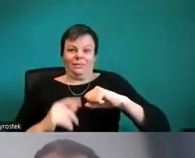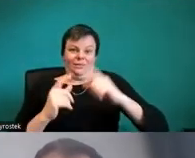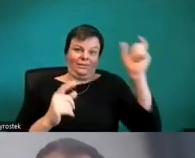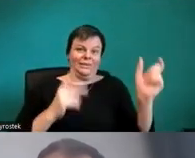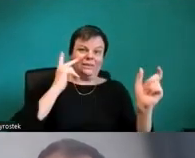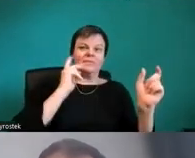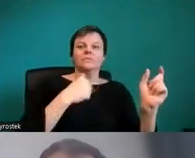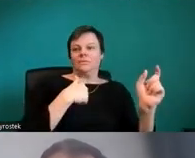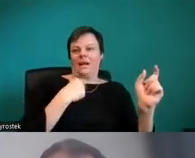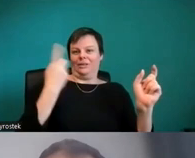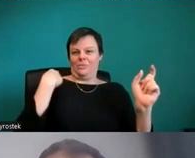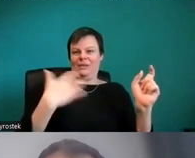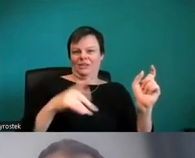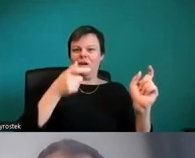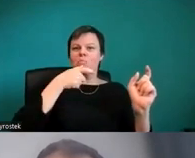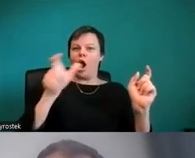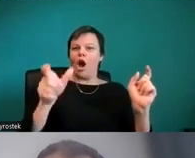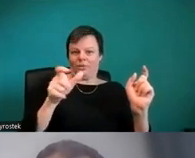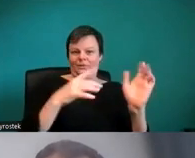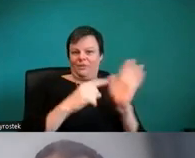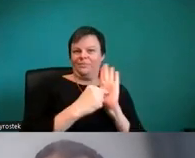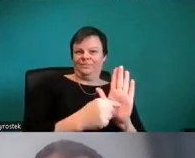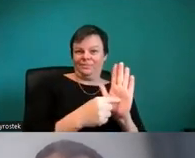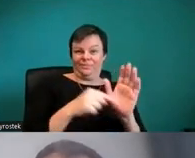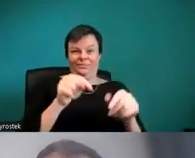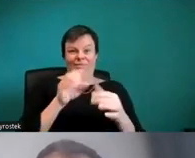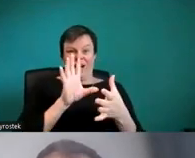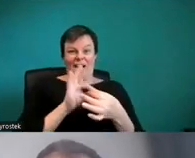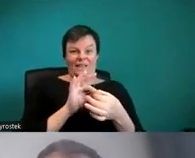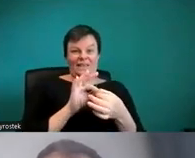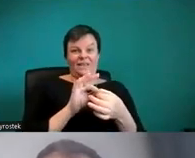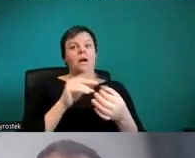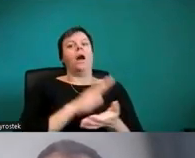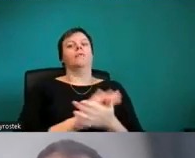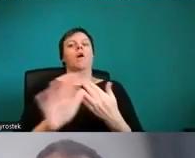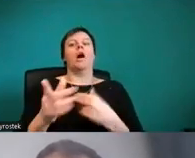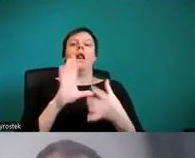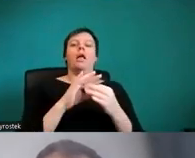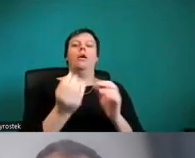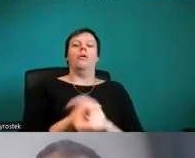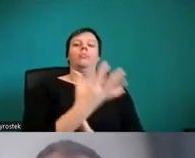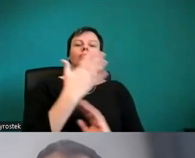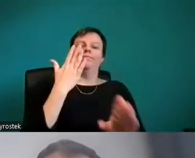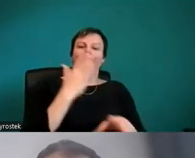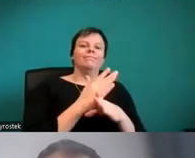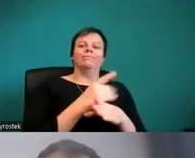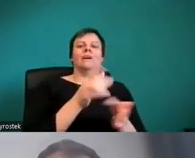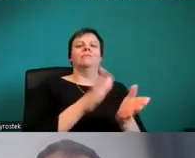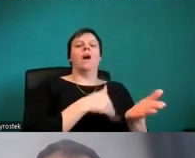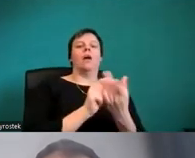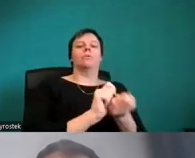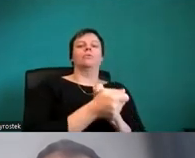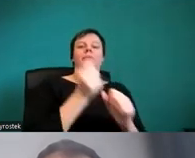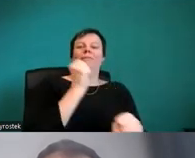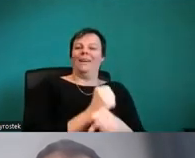als Link ersichtlich sein, dass sich die Farbe verändert, sondern man sollte auch noch eine Unterstreichung oder sowas haben.